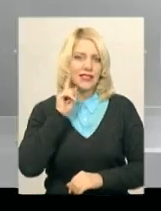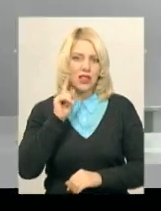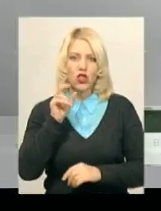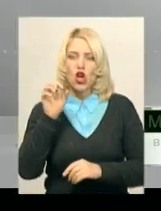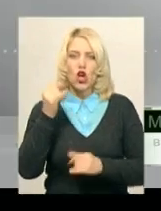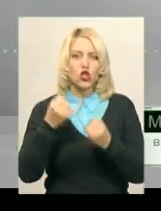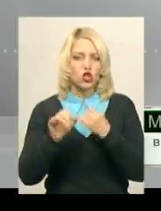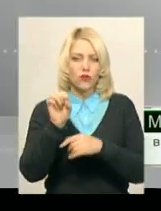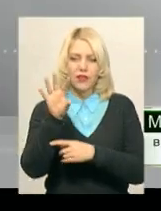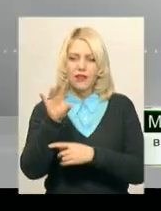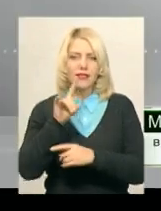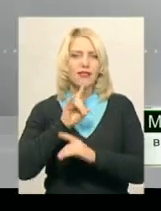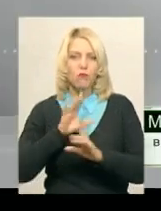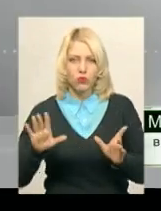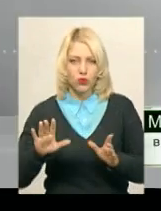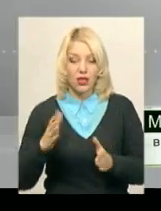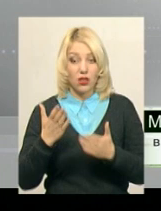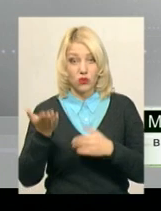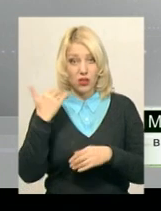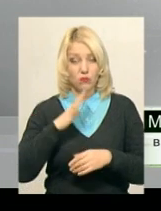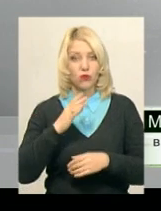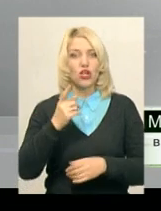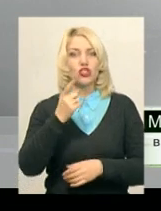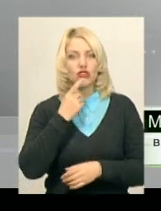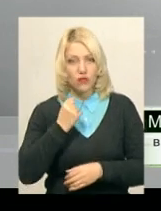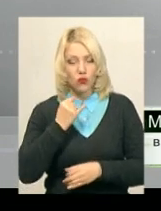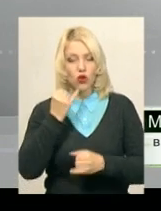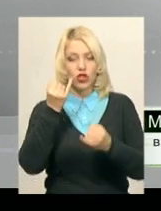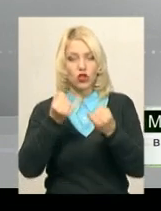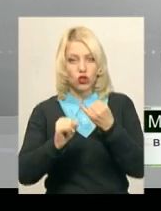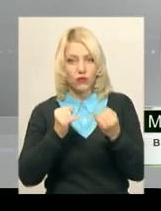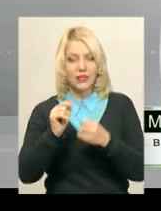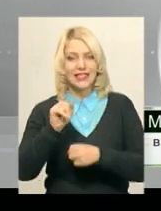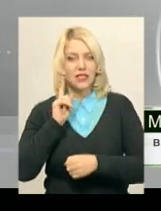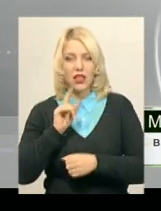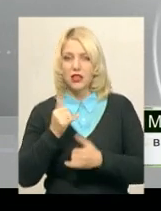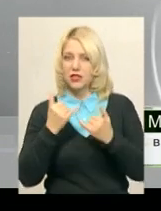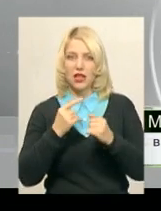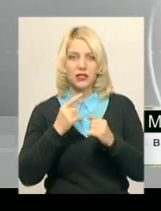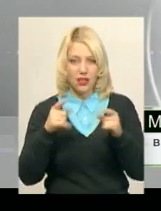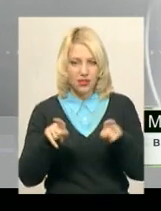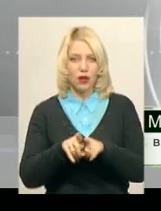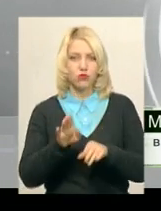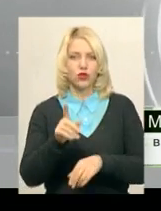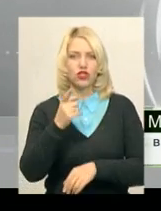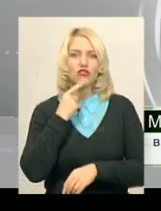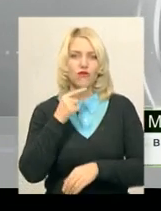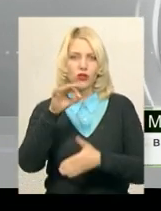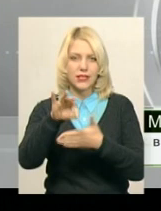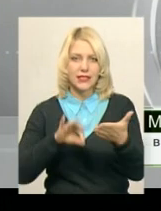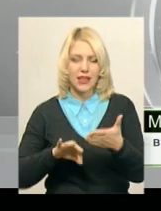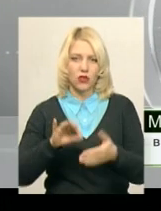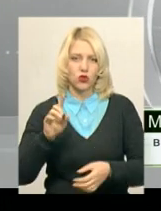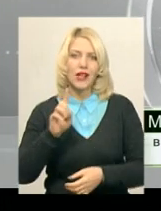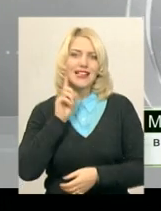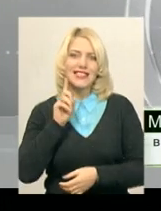Якщо раніше ми мали червоний, жовтий, зелений, зараз буде червоний і зравній зелений. Зновуськи це відбувається за тим